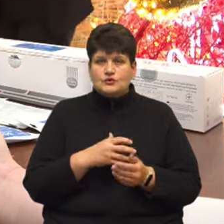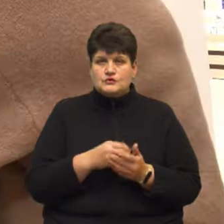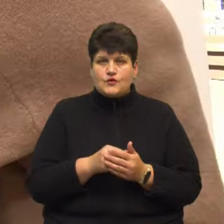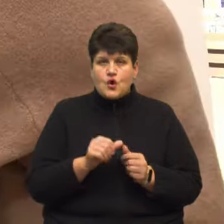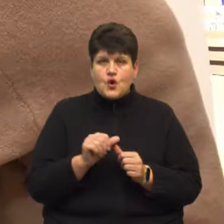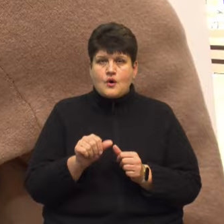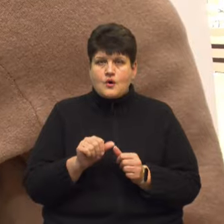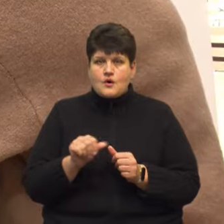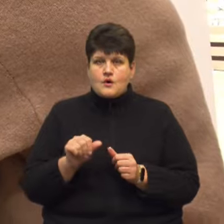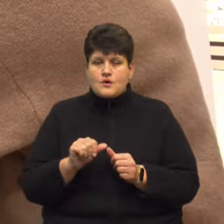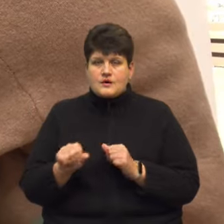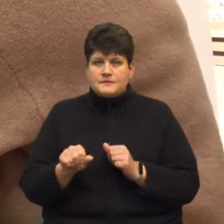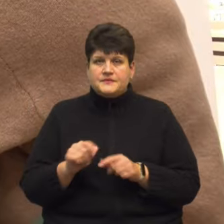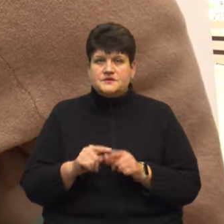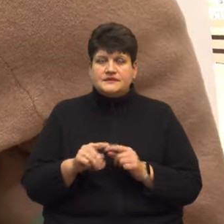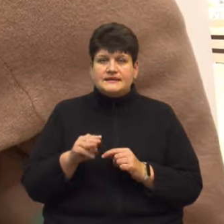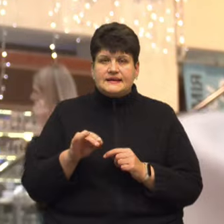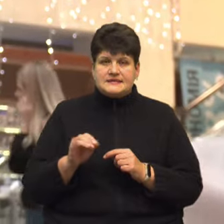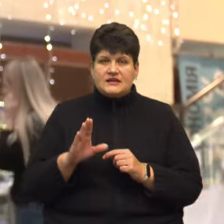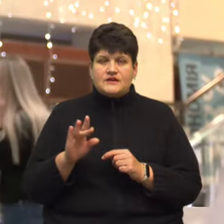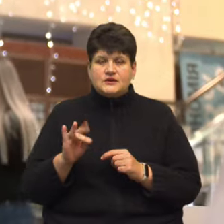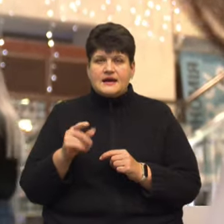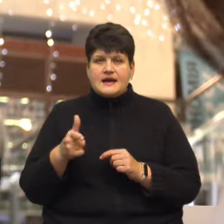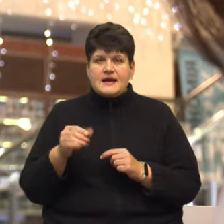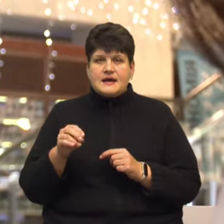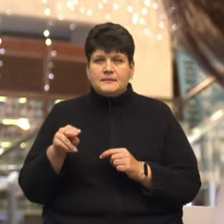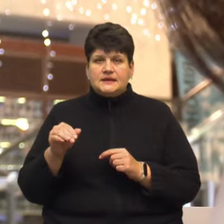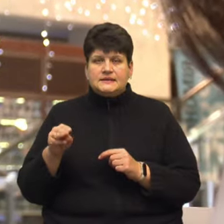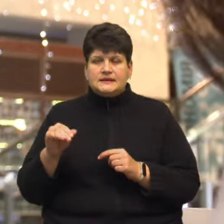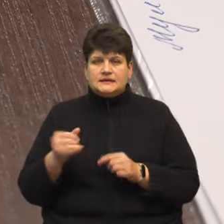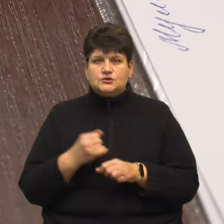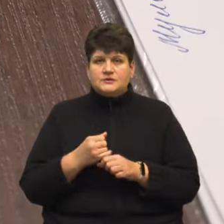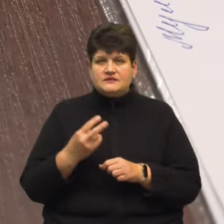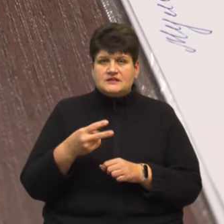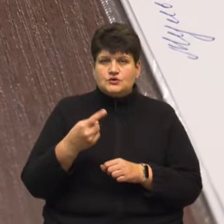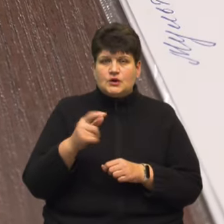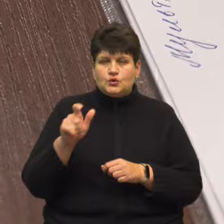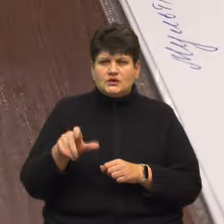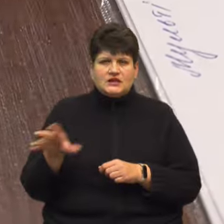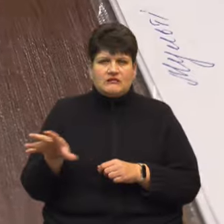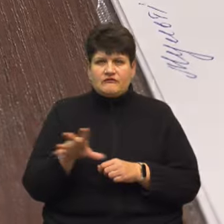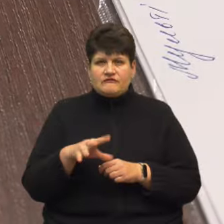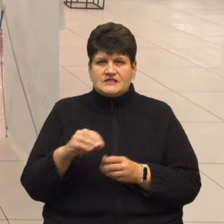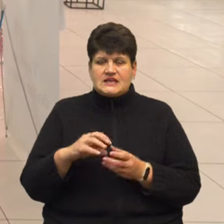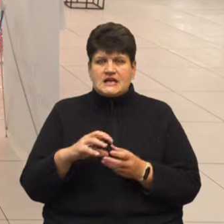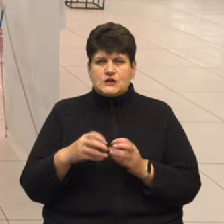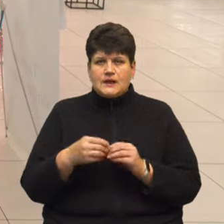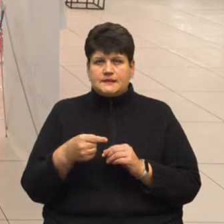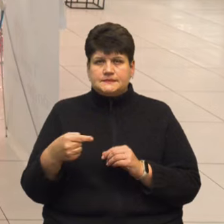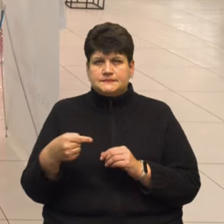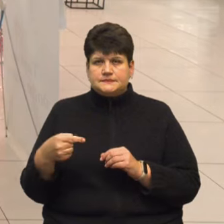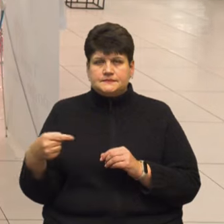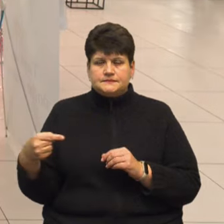луночка. Швидкий тест на віл та вірусні гепатити під час акції зробила 21 людина. Усі результати негативні, розповіла